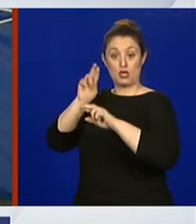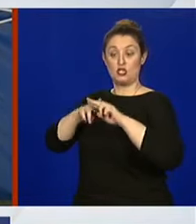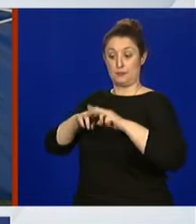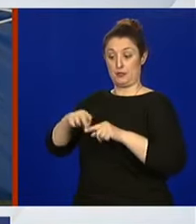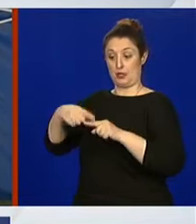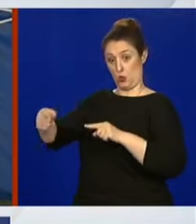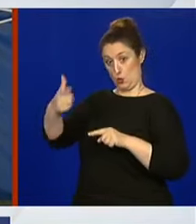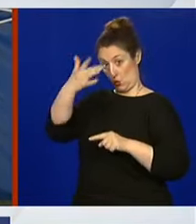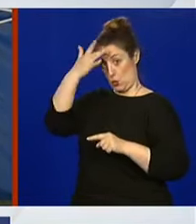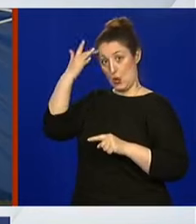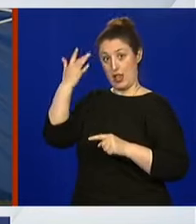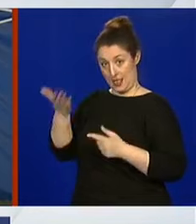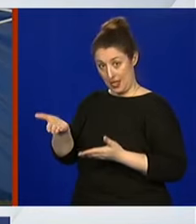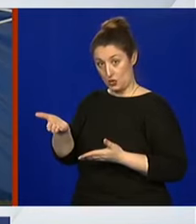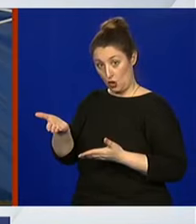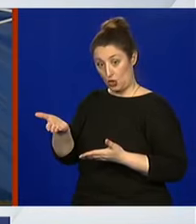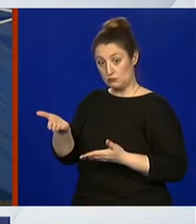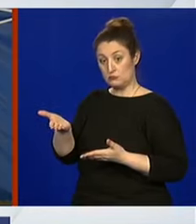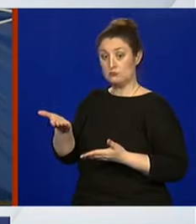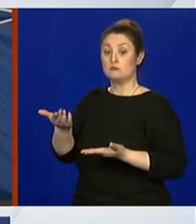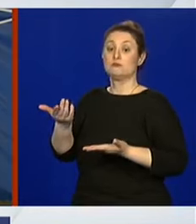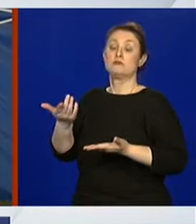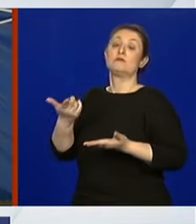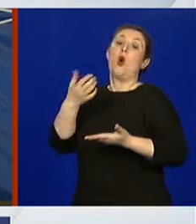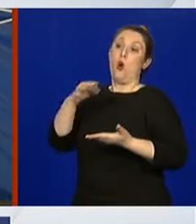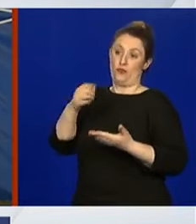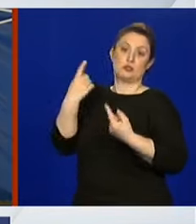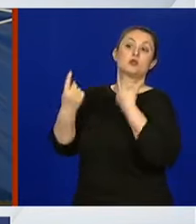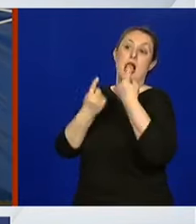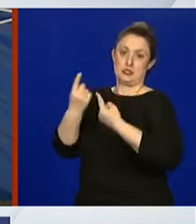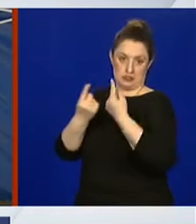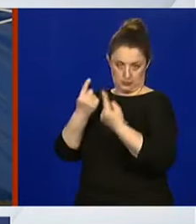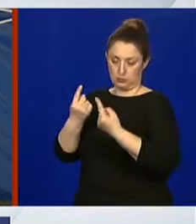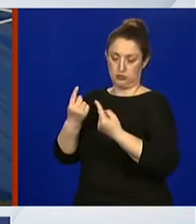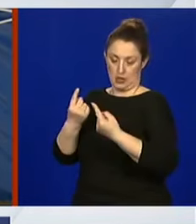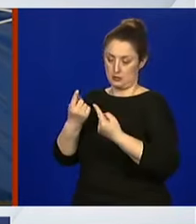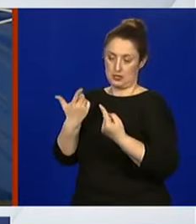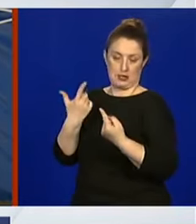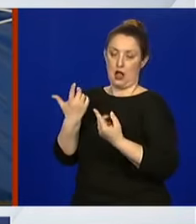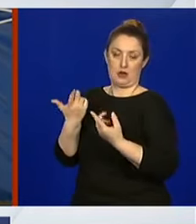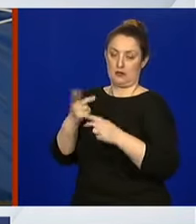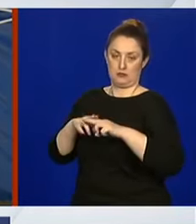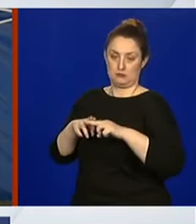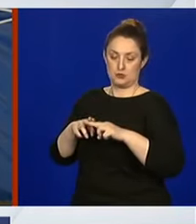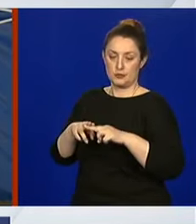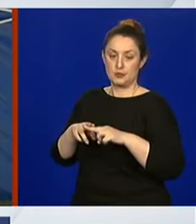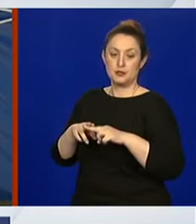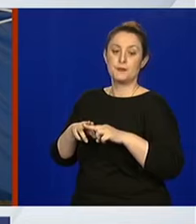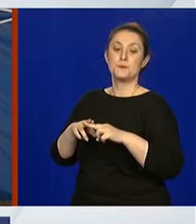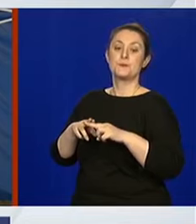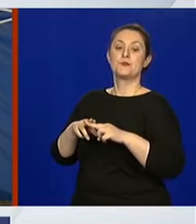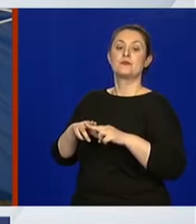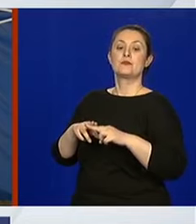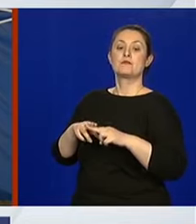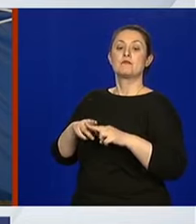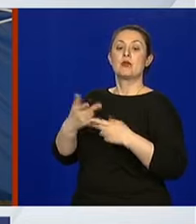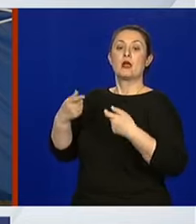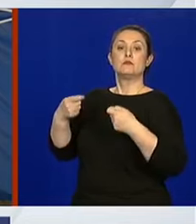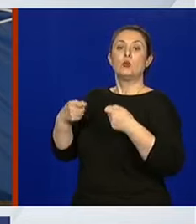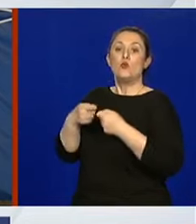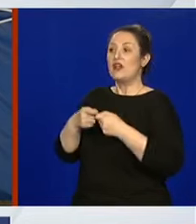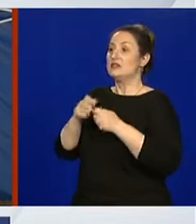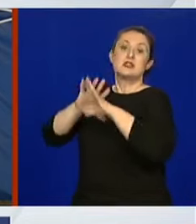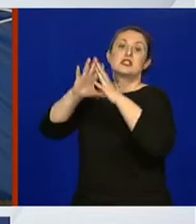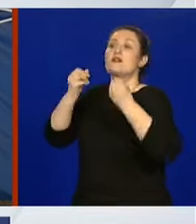ljeto, naravno s obzirom na epidemiološku sliku, kako će biti, kakva će biti, i s obzirom na ovo sve što se